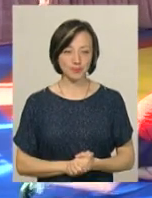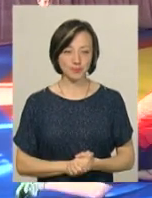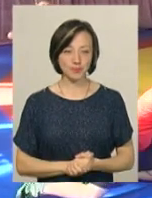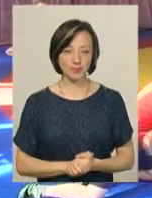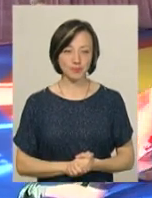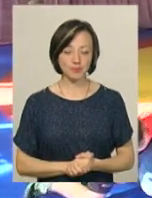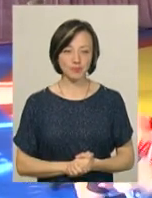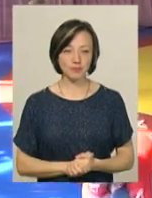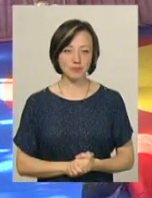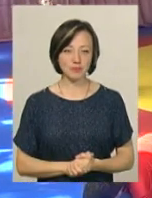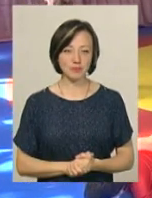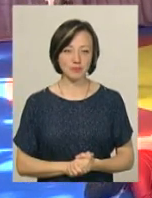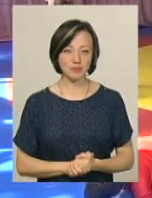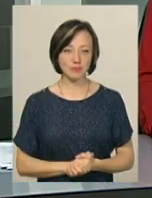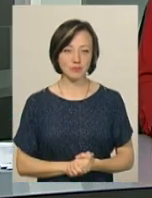Новини Поділля Центр.